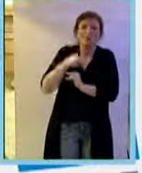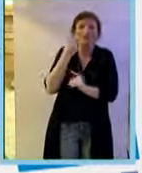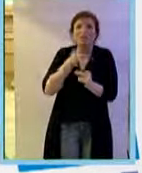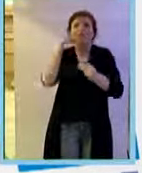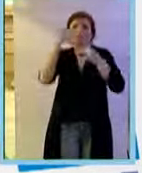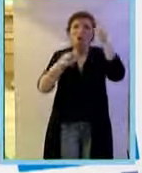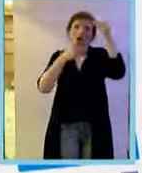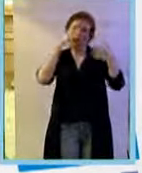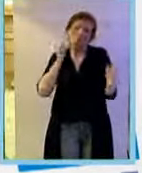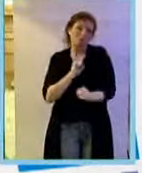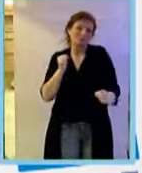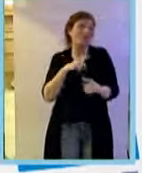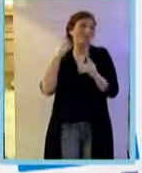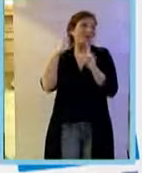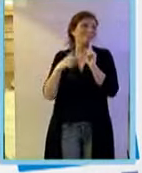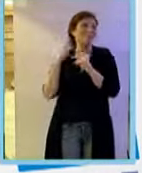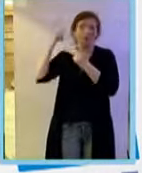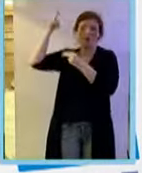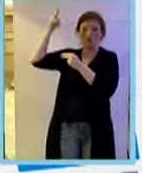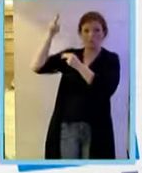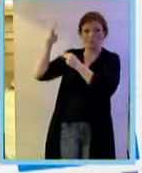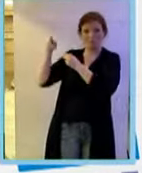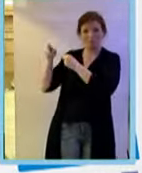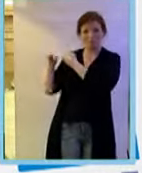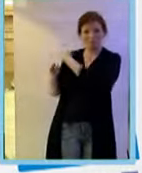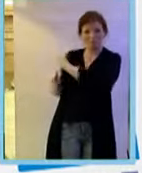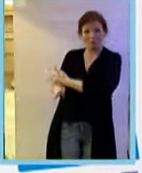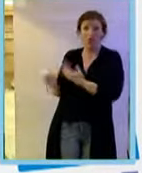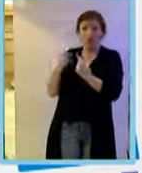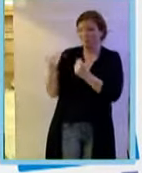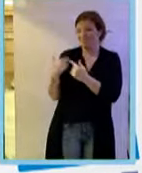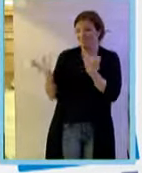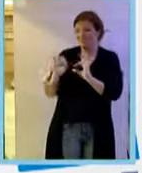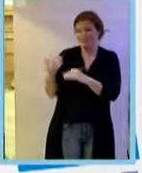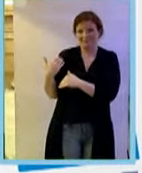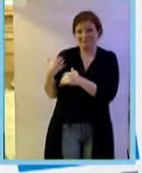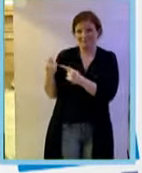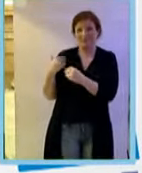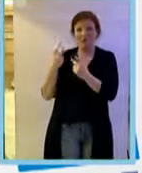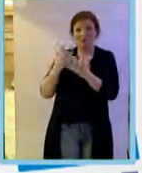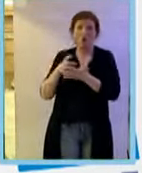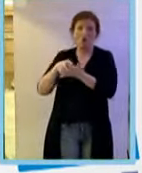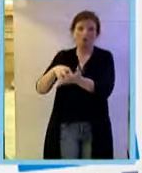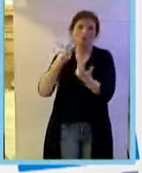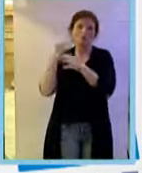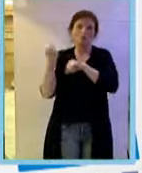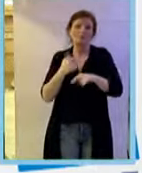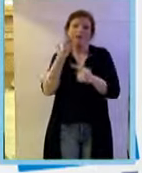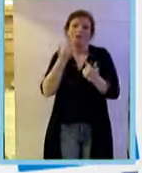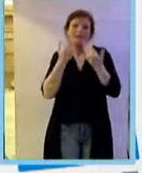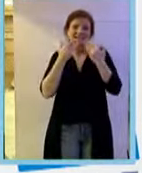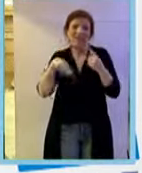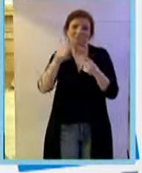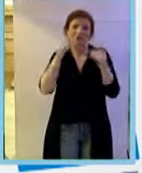quanti questi sono i più recenti collaboratori che hanno dato un contributo fondamentale voglio ringraziare tutti quanti voi per la vostra